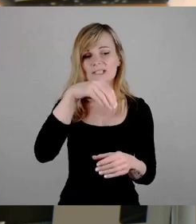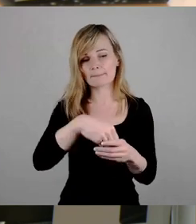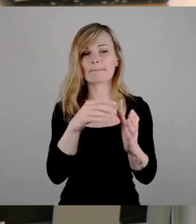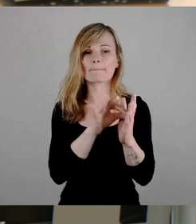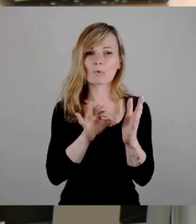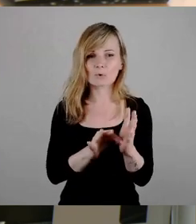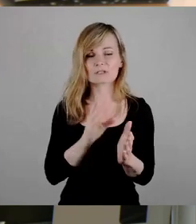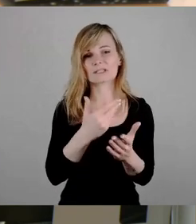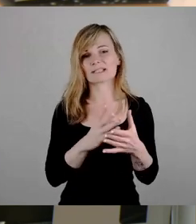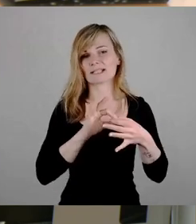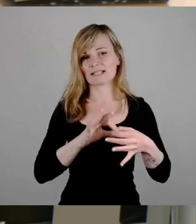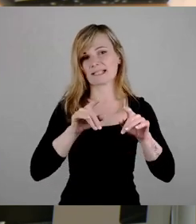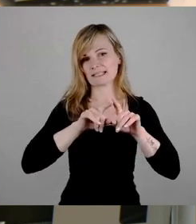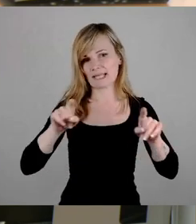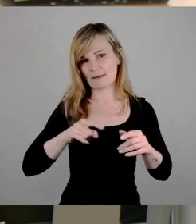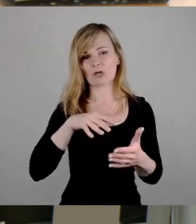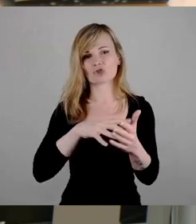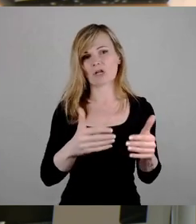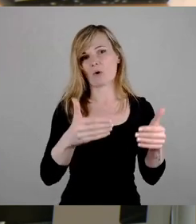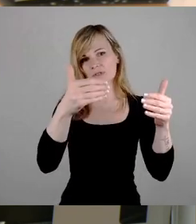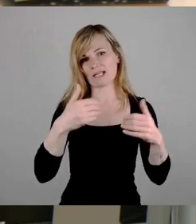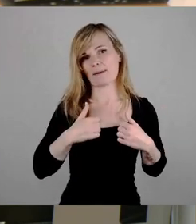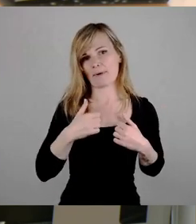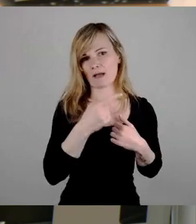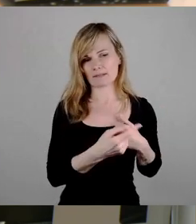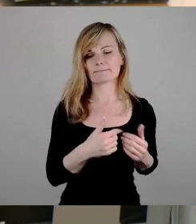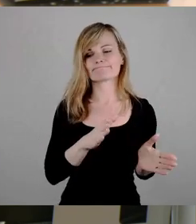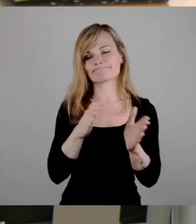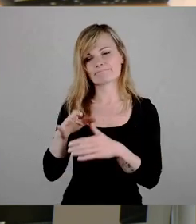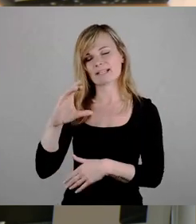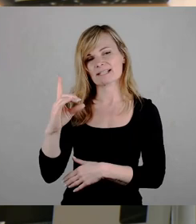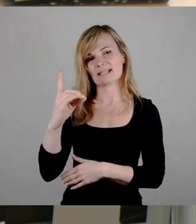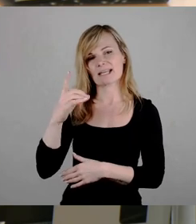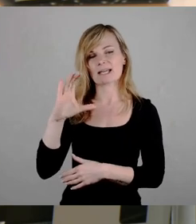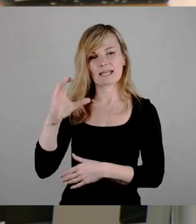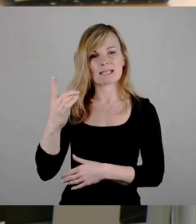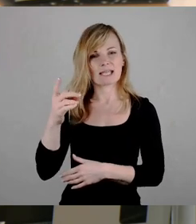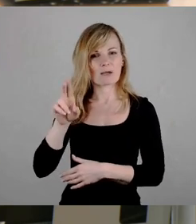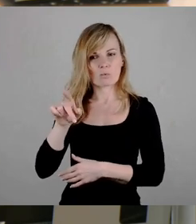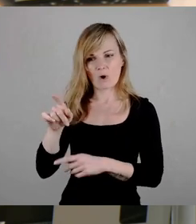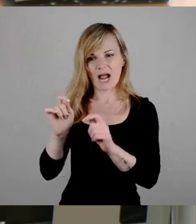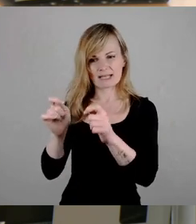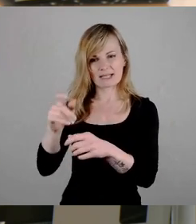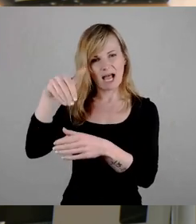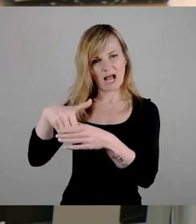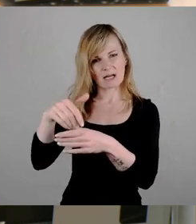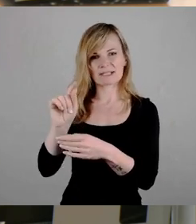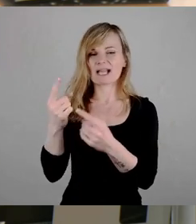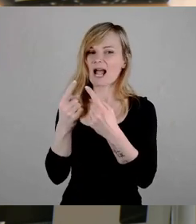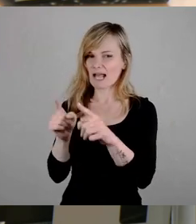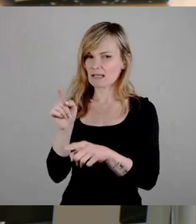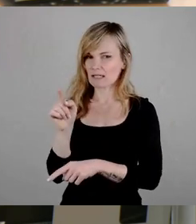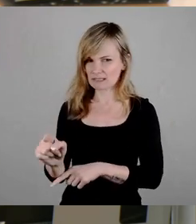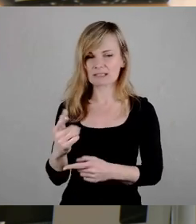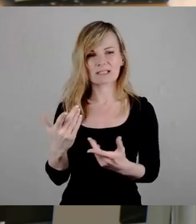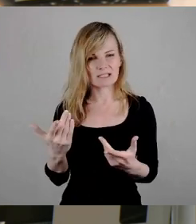betrifft. Bei der CDU, da ist es so ein bisschen anders, aber da haben wir eben, da steht also auch so ein bisschen was